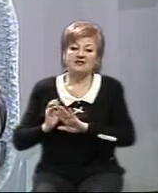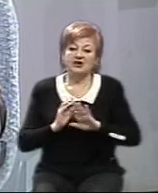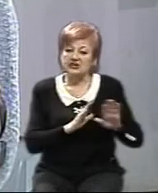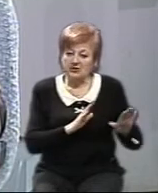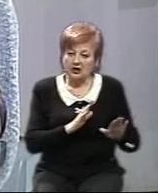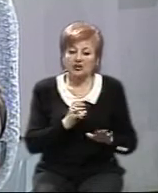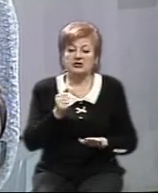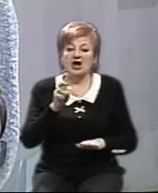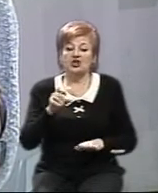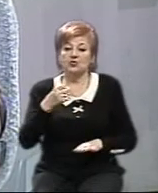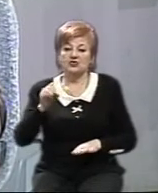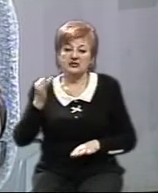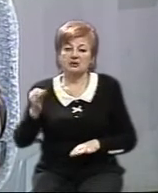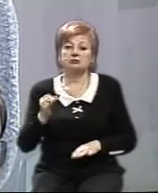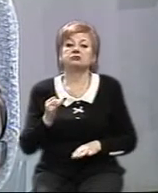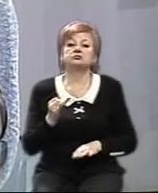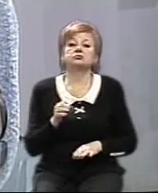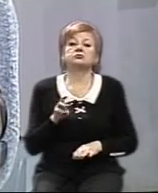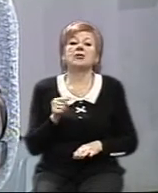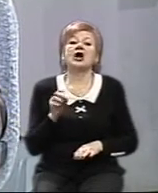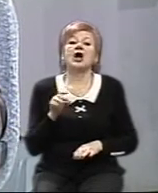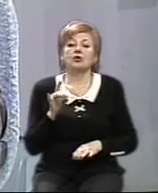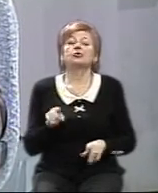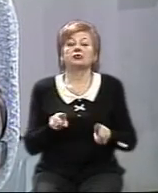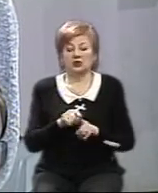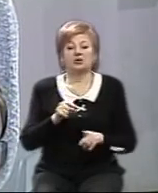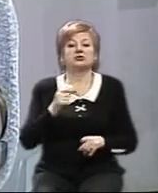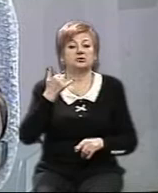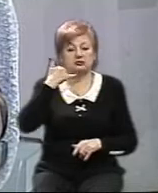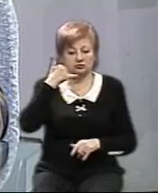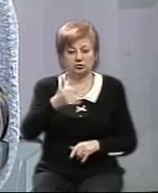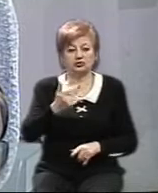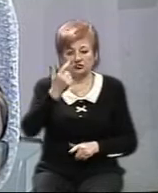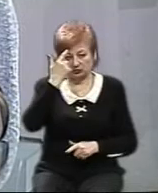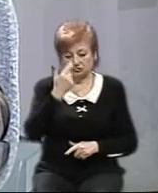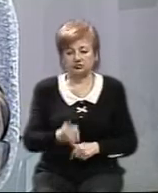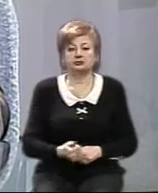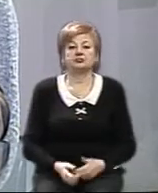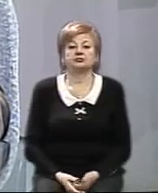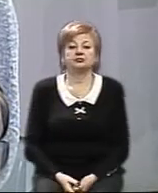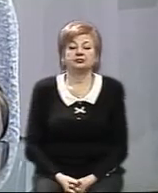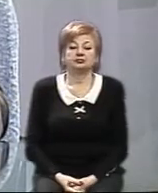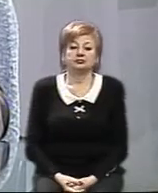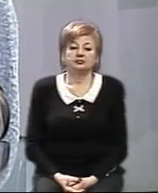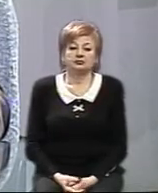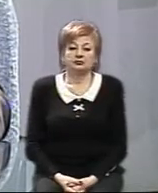селищного голови Сергій Макаров таки надав свій коментар телефоном. Давайте послухаємо.